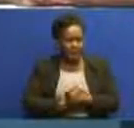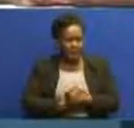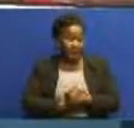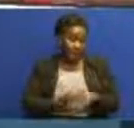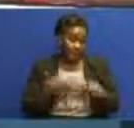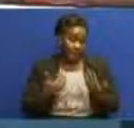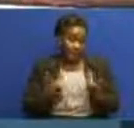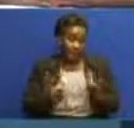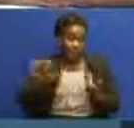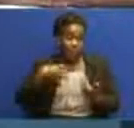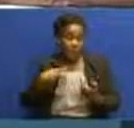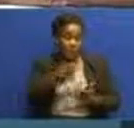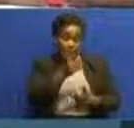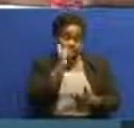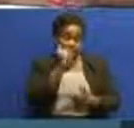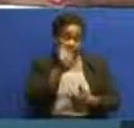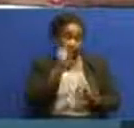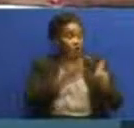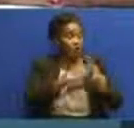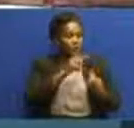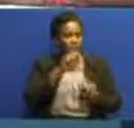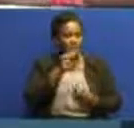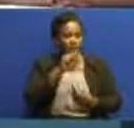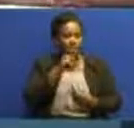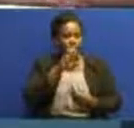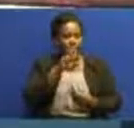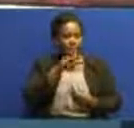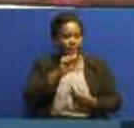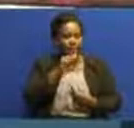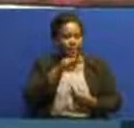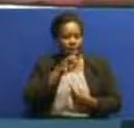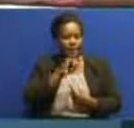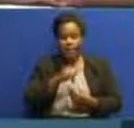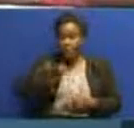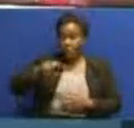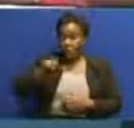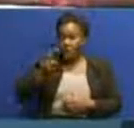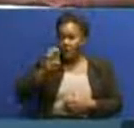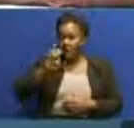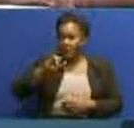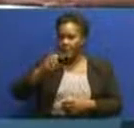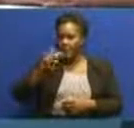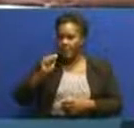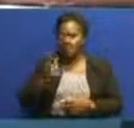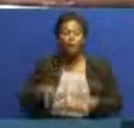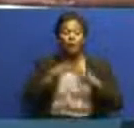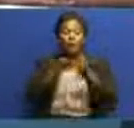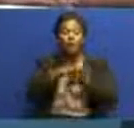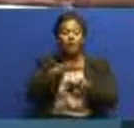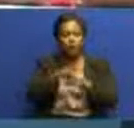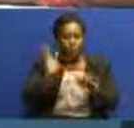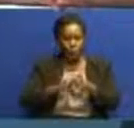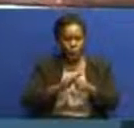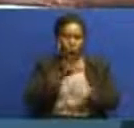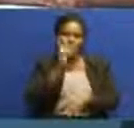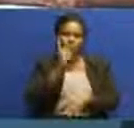kwamba waziri wa Nishati, Dr. Meded Kalemani, akiwa mkua ni geita kuli, hametofa fanuzi kusua hayo mambo ya kukatika